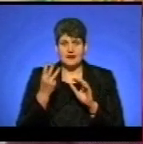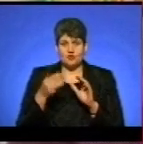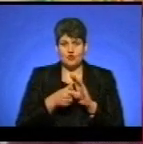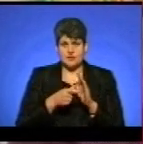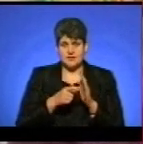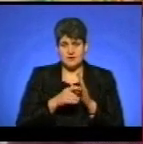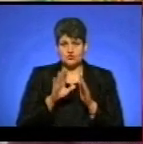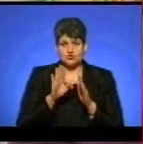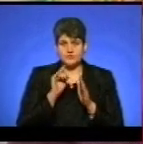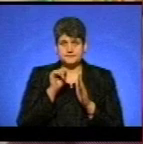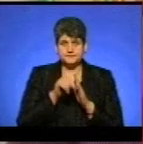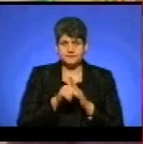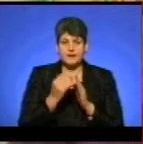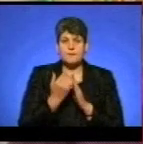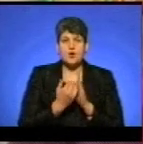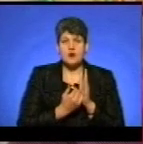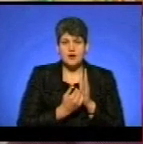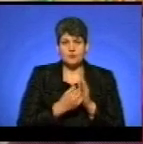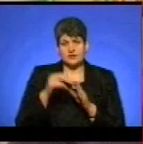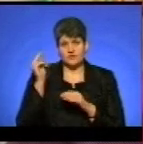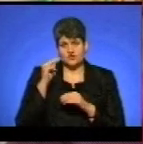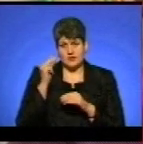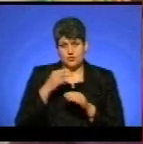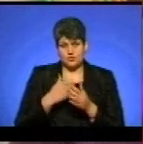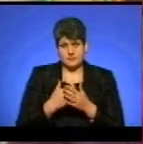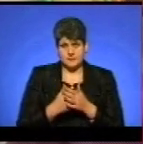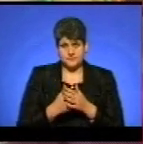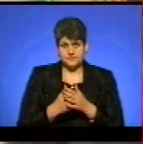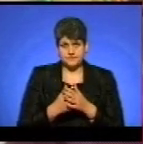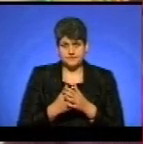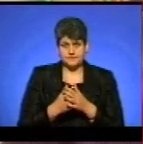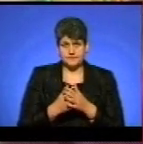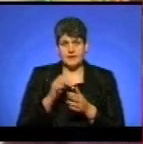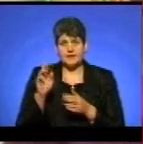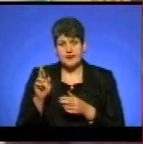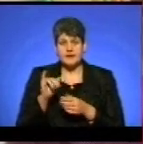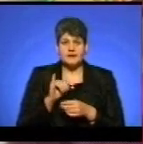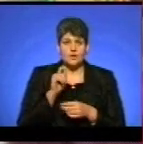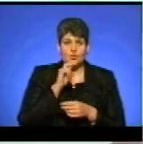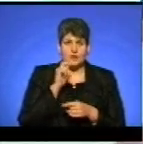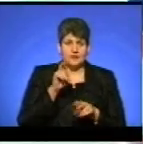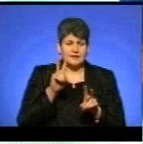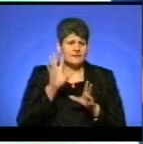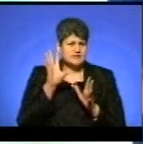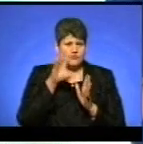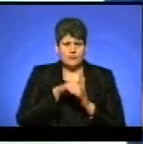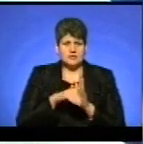що не виходить за програму навчальну, наприклад, предмету «Я і Україна». Все в межах програми.